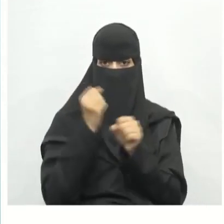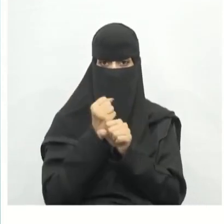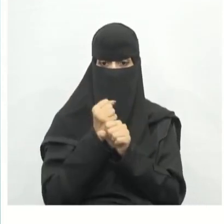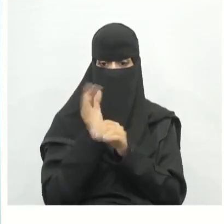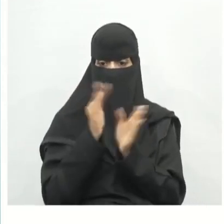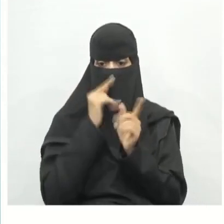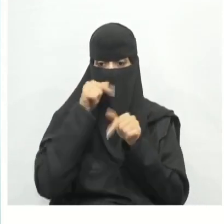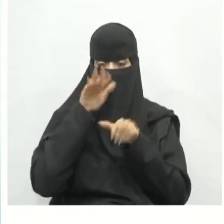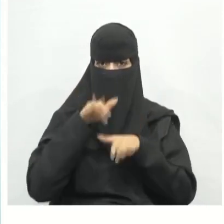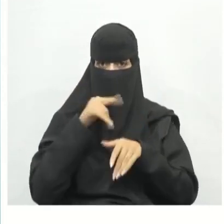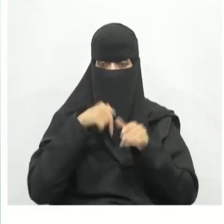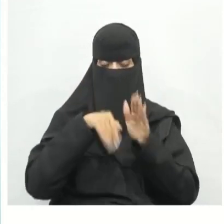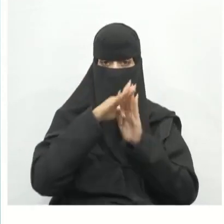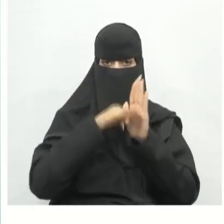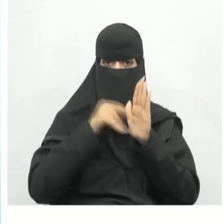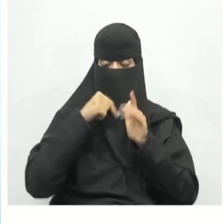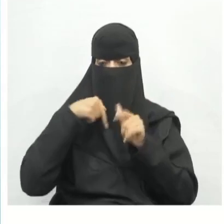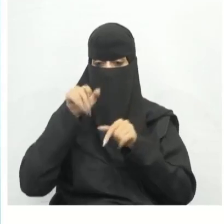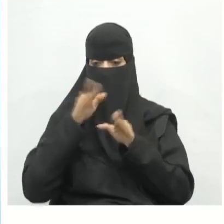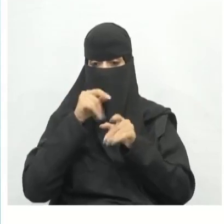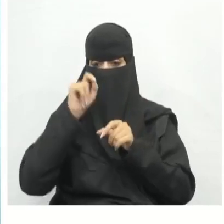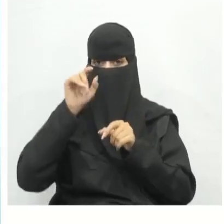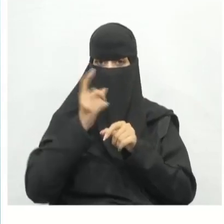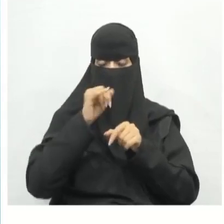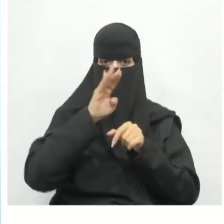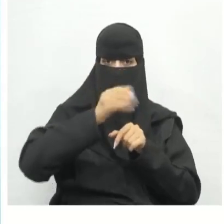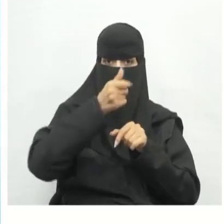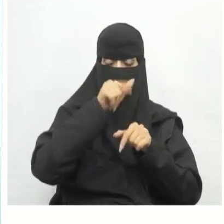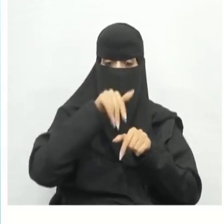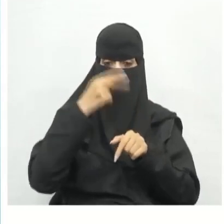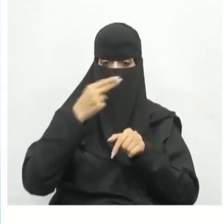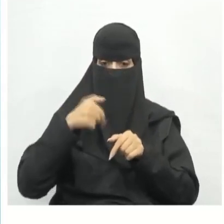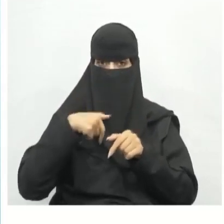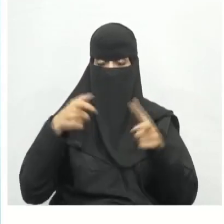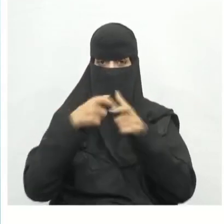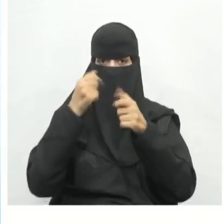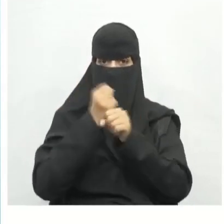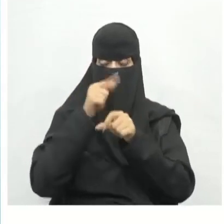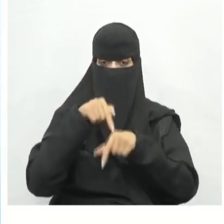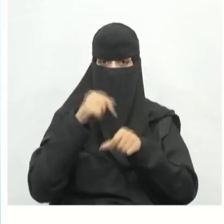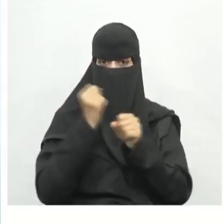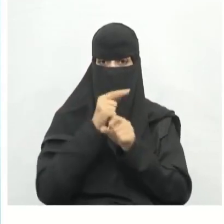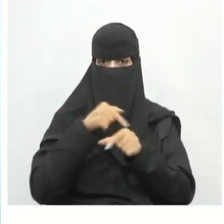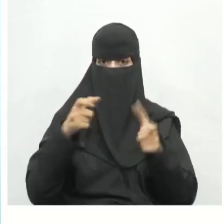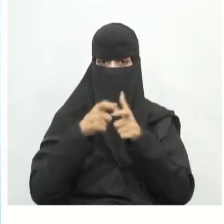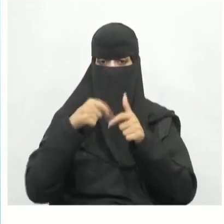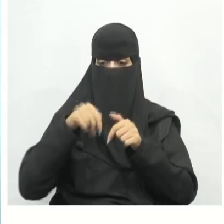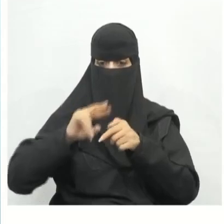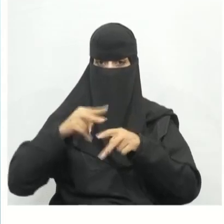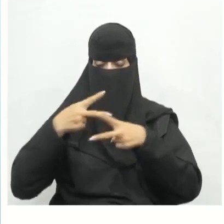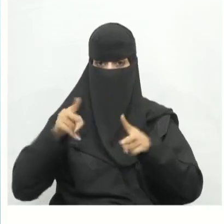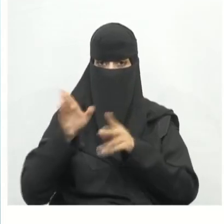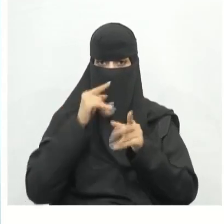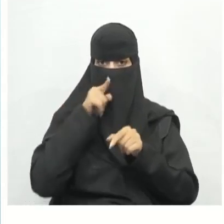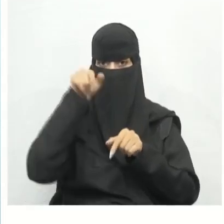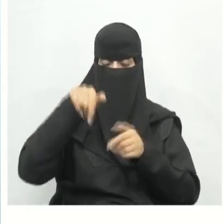يوجد في برنامج الفريكاد مجموعة متنوعة من أسطح العمل المصممة لمهام وظائف محددة أولا ستارت أو البداية